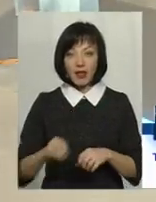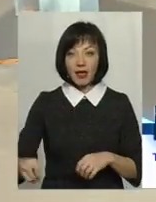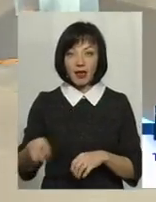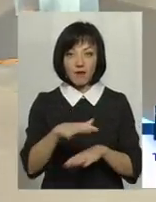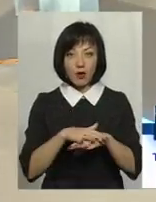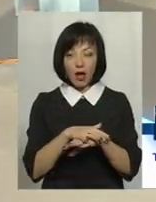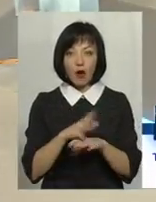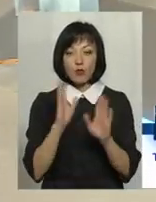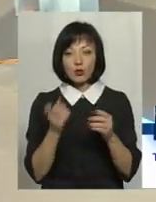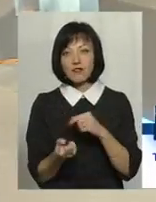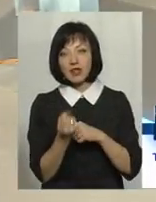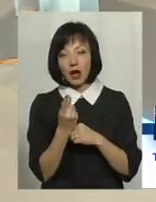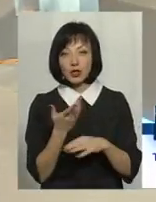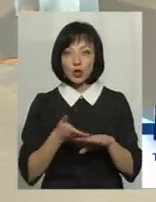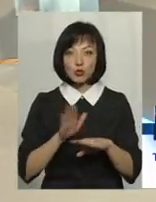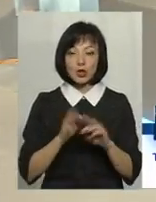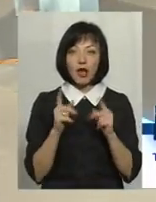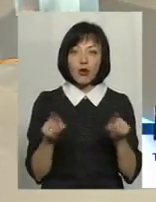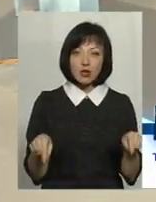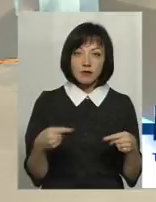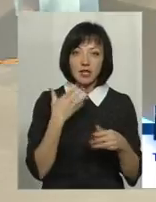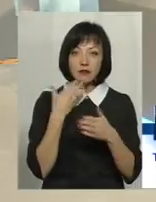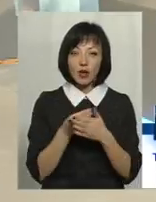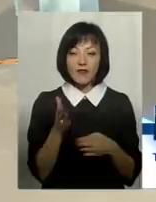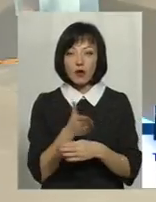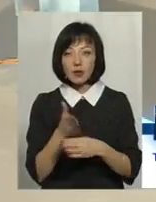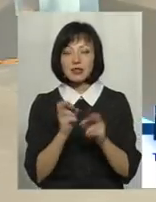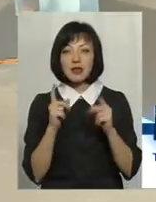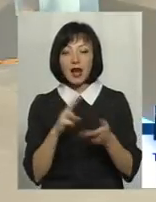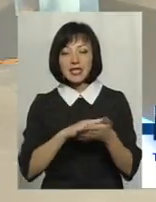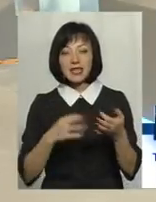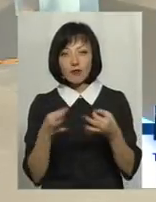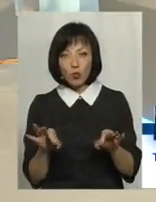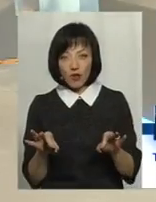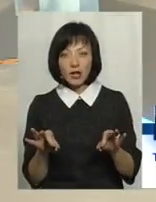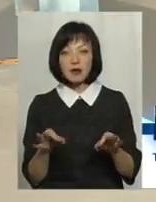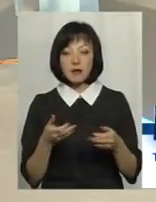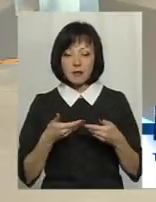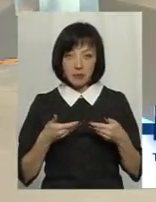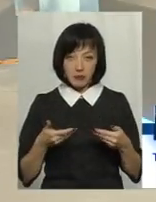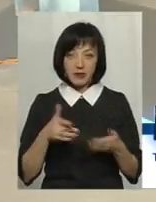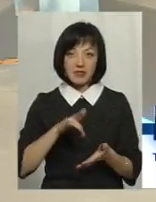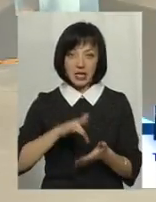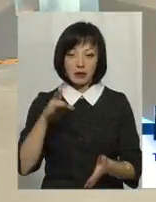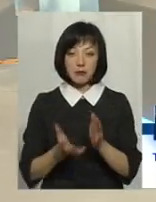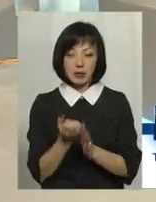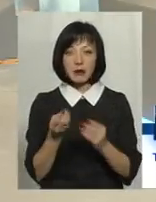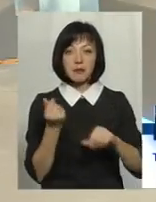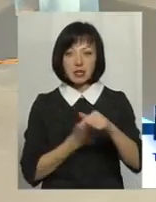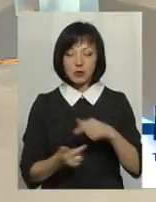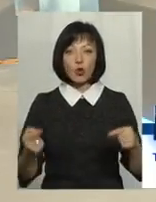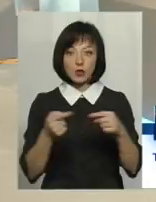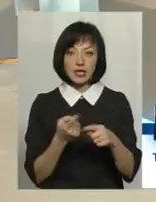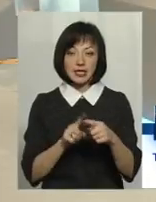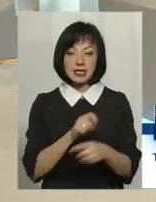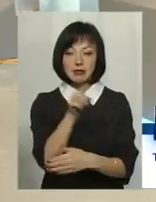ринок, але в них будуть виникати трудності, як організувати своє виробництво, як його сертифікувати, то ми в Центрі підтримки бізнесу однозначно